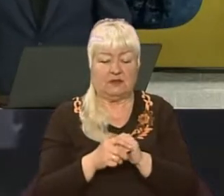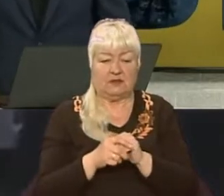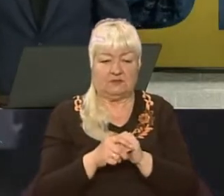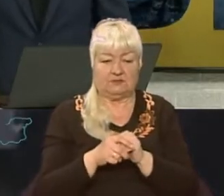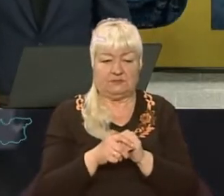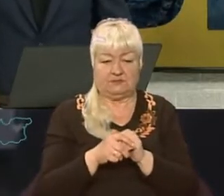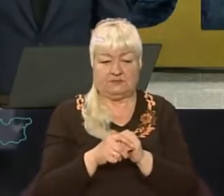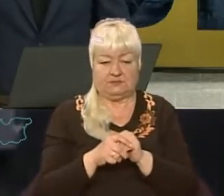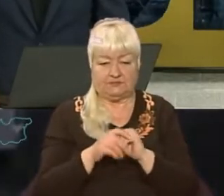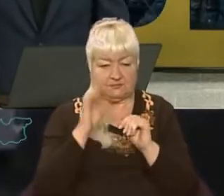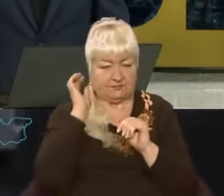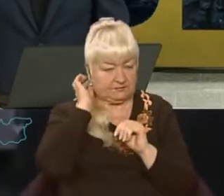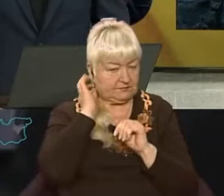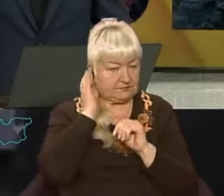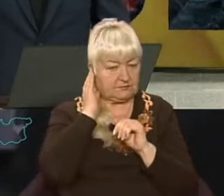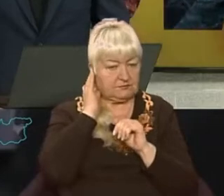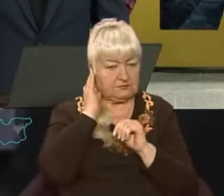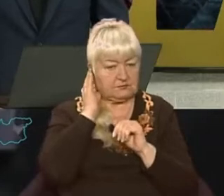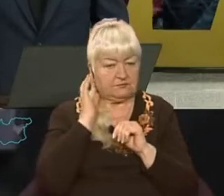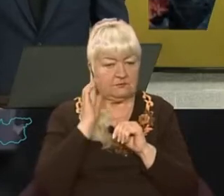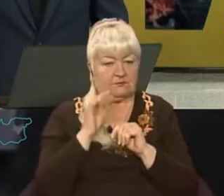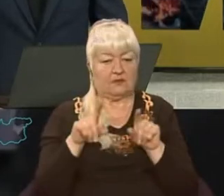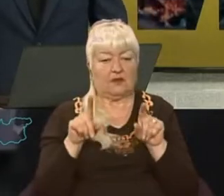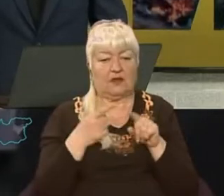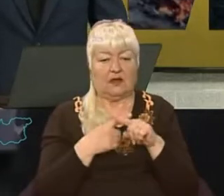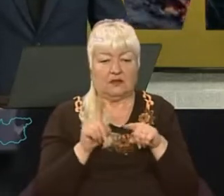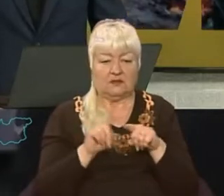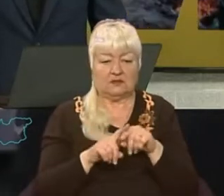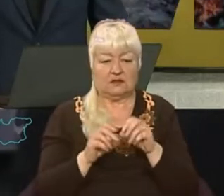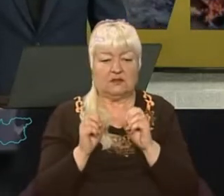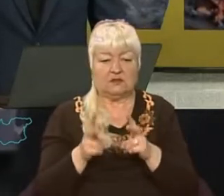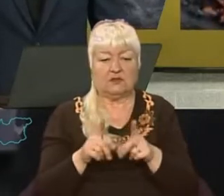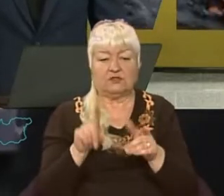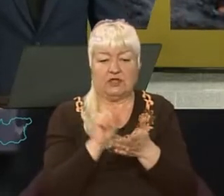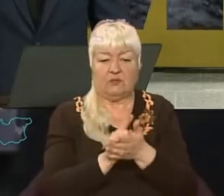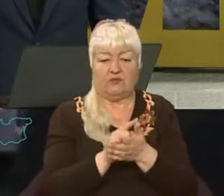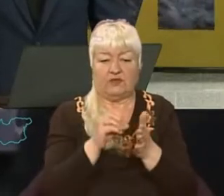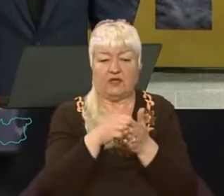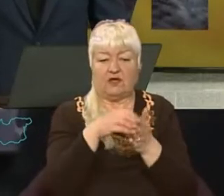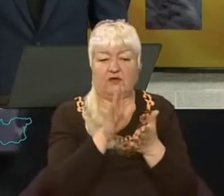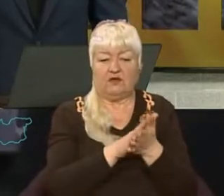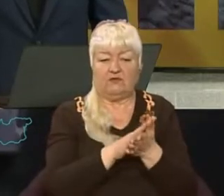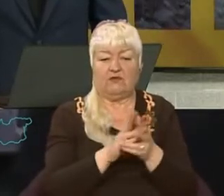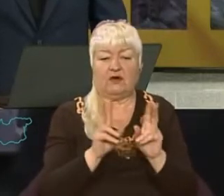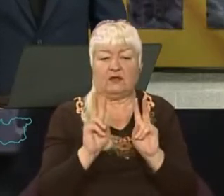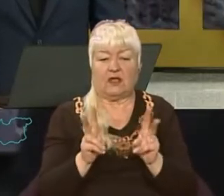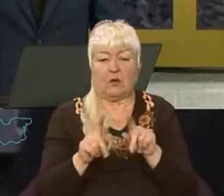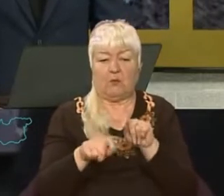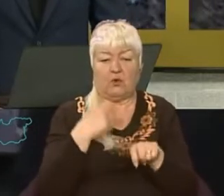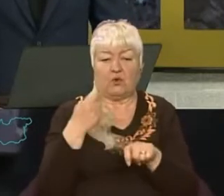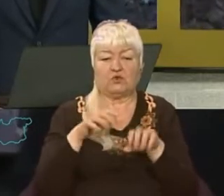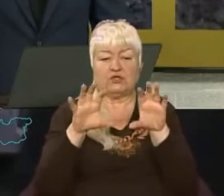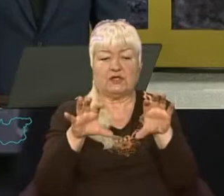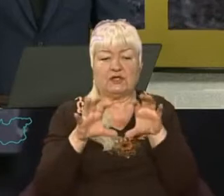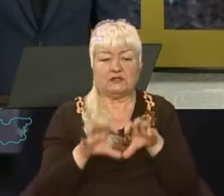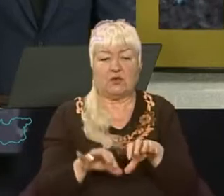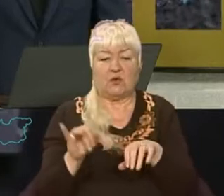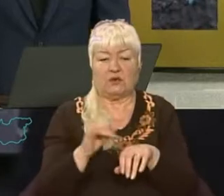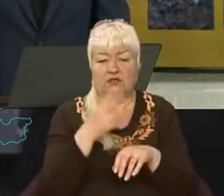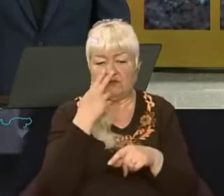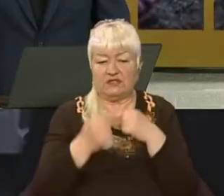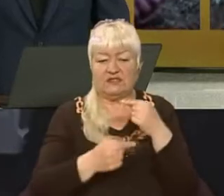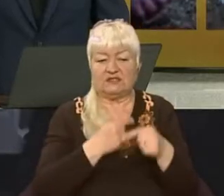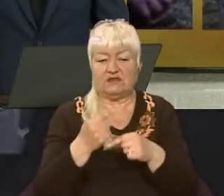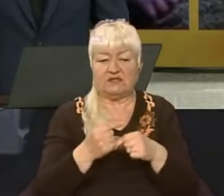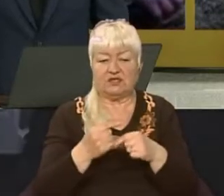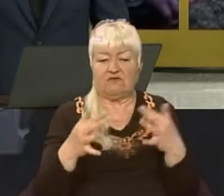ця робота? Зазначені злочини мають кваліфікуватися як порушення законів та звичаї